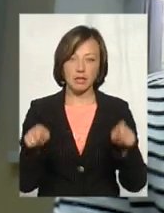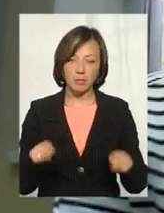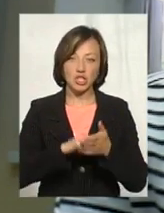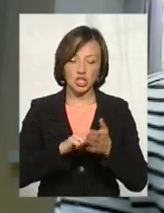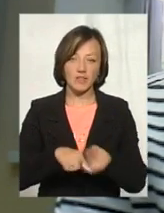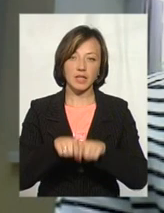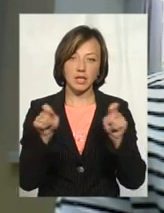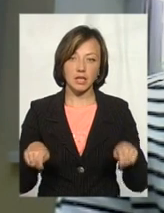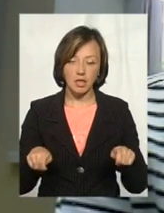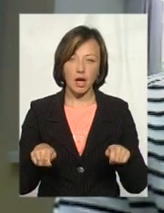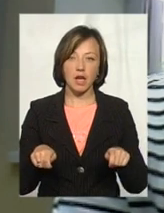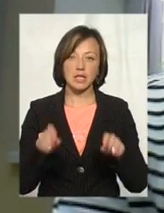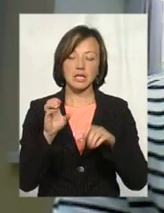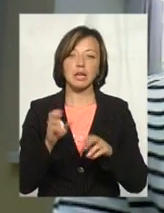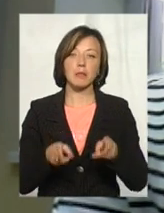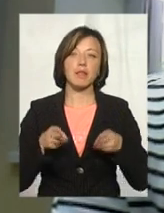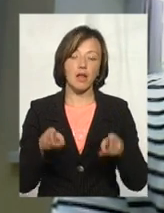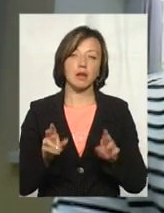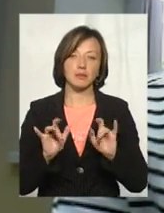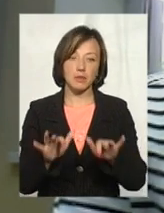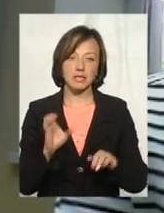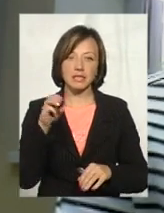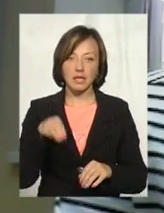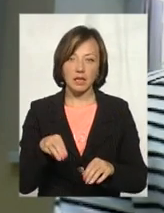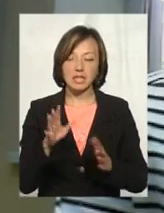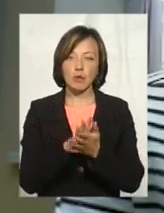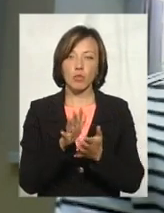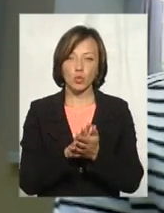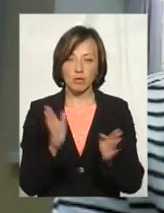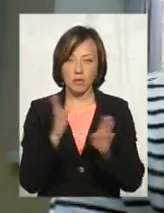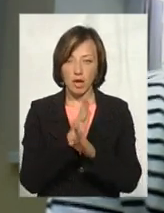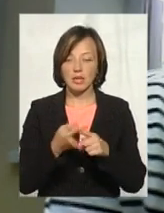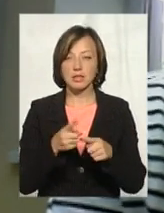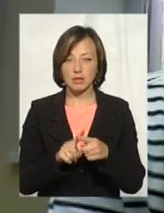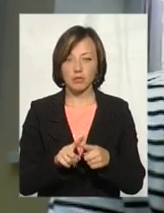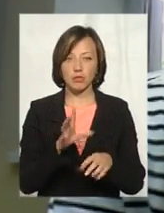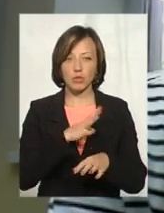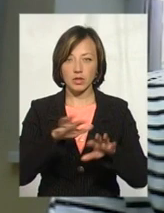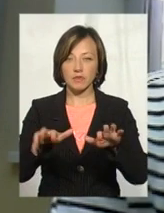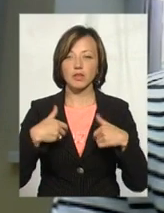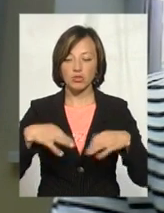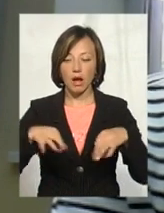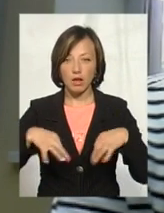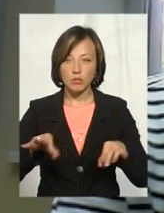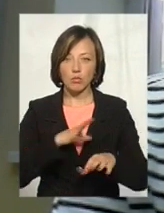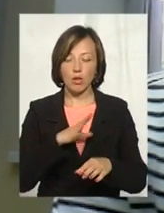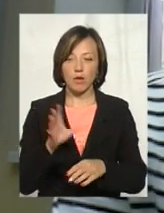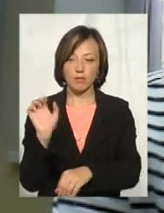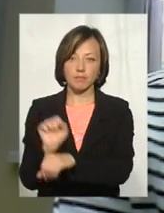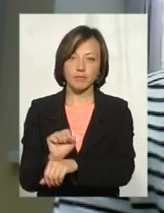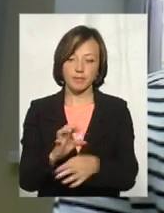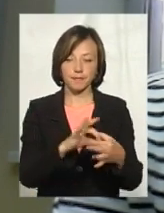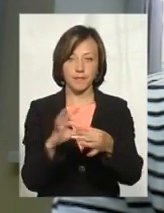статтею забруднення зиму. І в рамках цього кримінального провадження були визначені транспортні засоби, вони були поставлені на